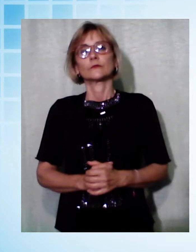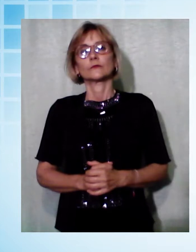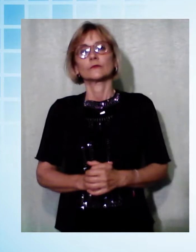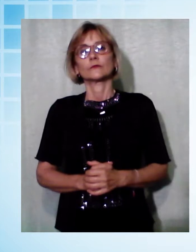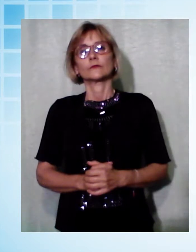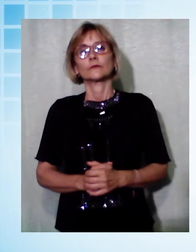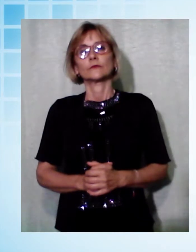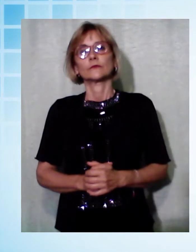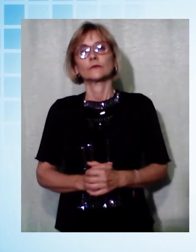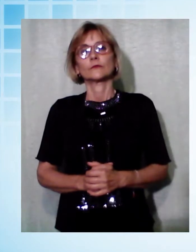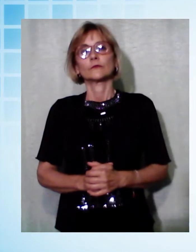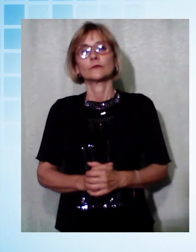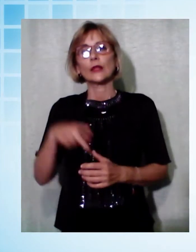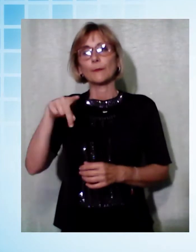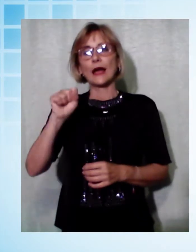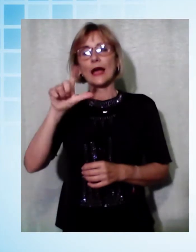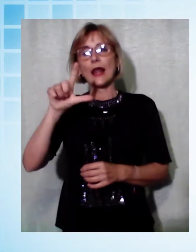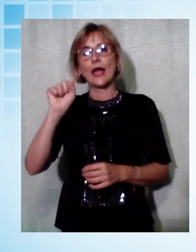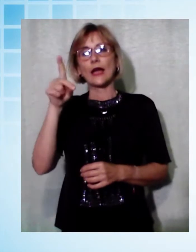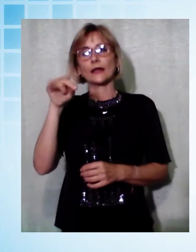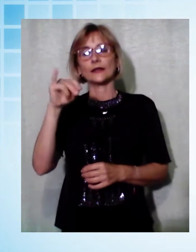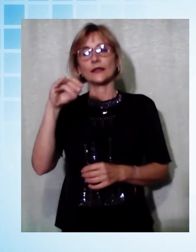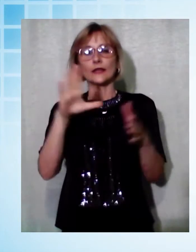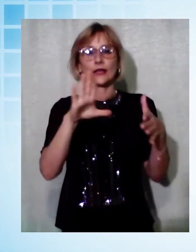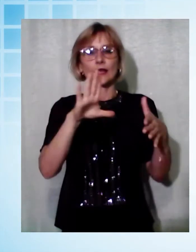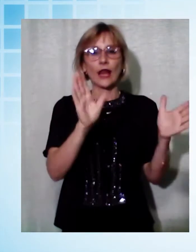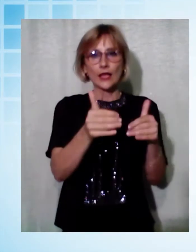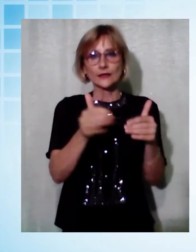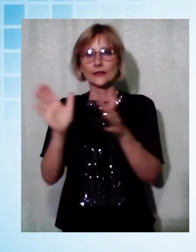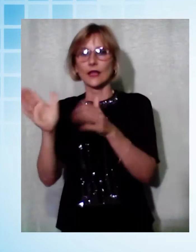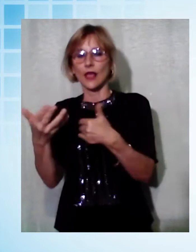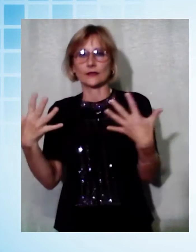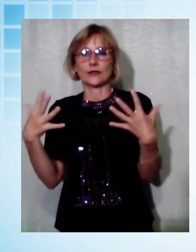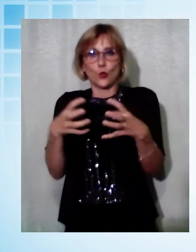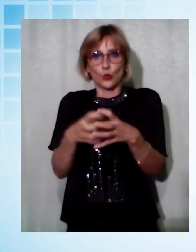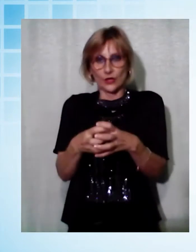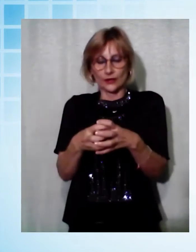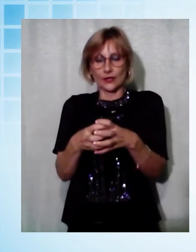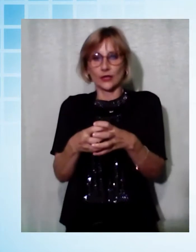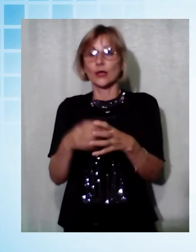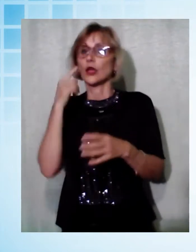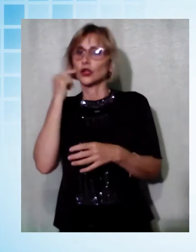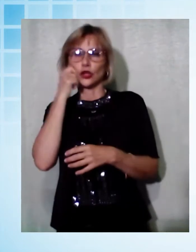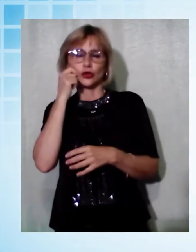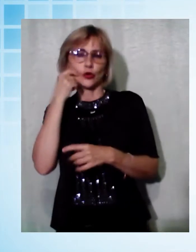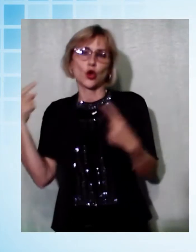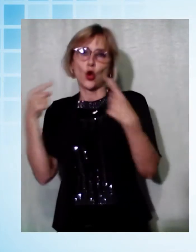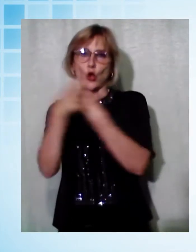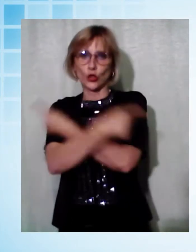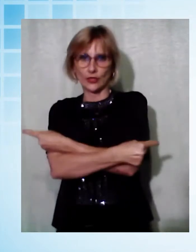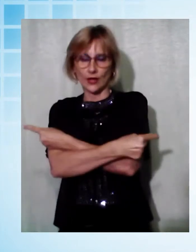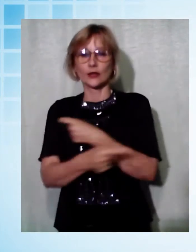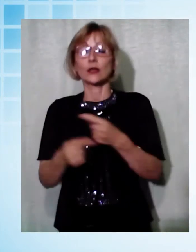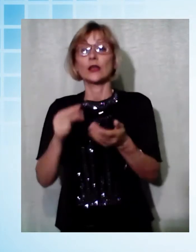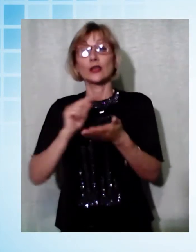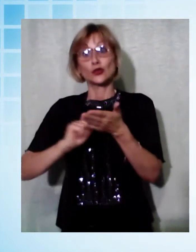Palladini, classi accorpate, i genitori non ci stanno, la protesta nella scuola già trasferita dal 2018